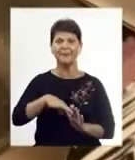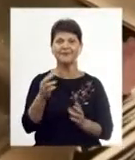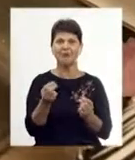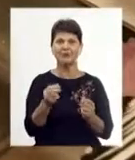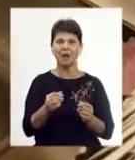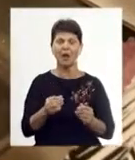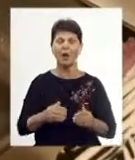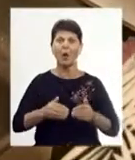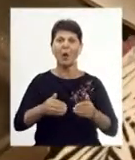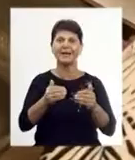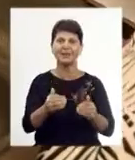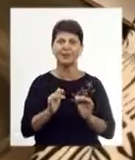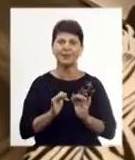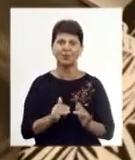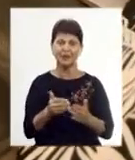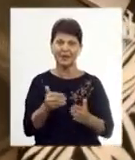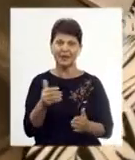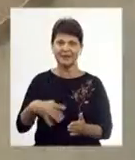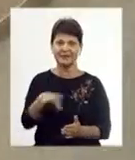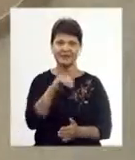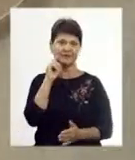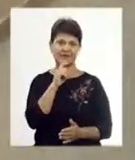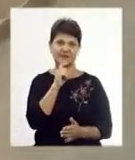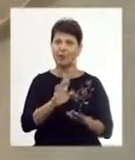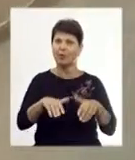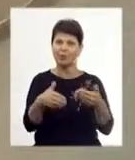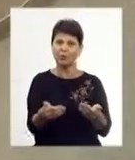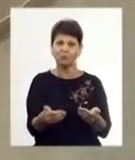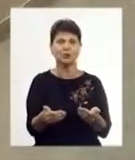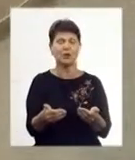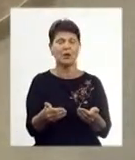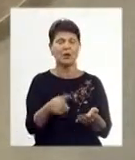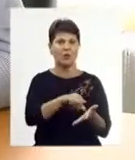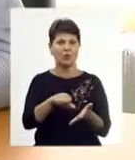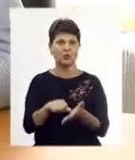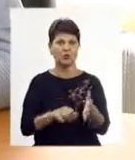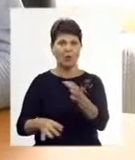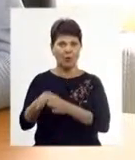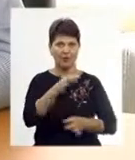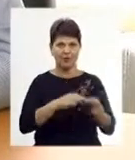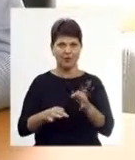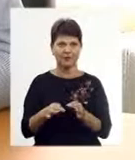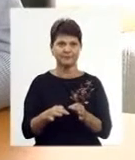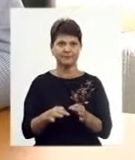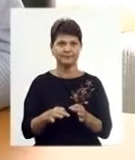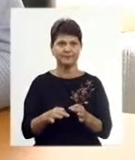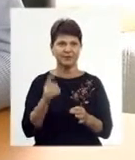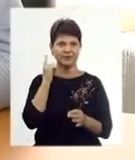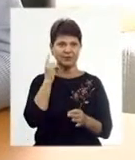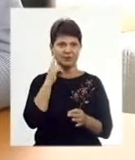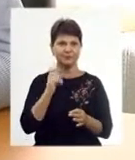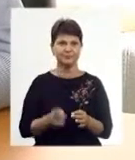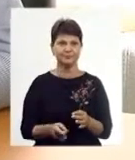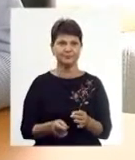поетапна. Передусім вінничанам пропонують взяти участь у публічних обговореннях. Протокол даного обговорення зауваження